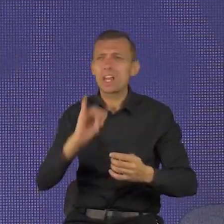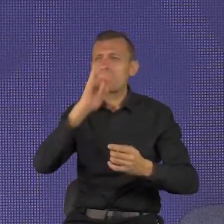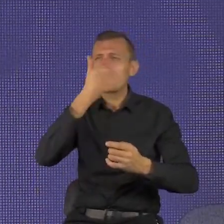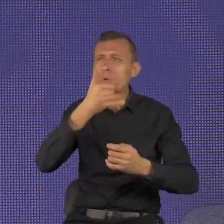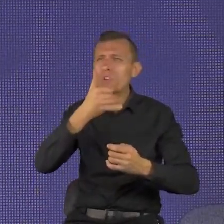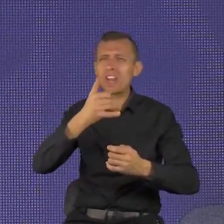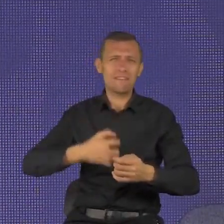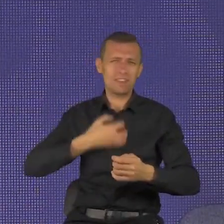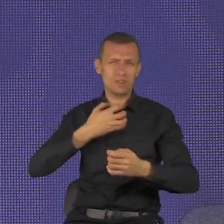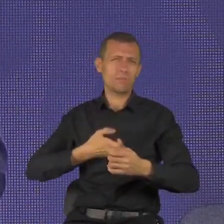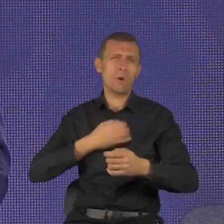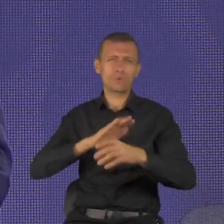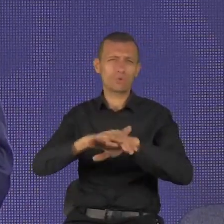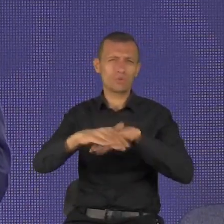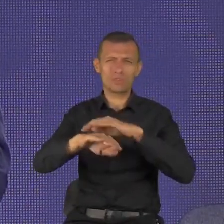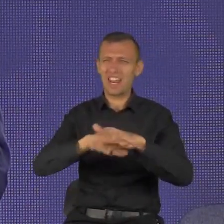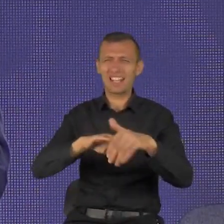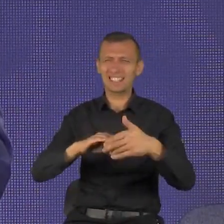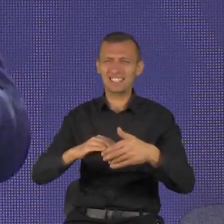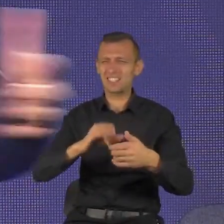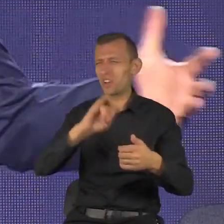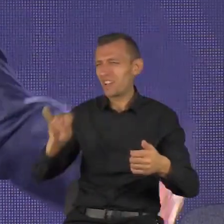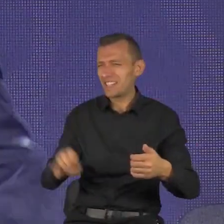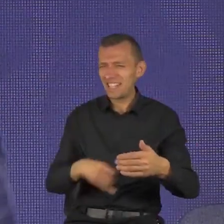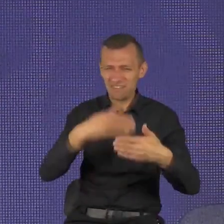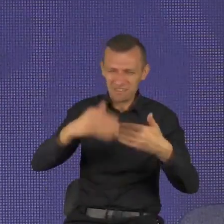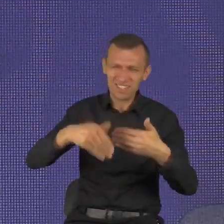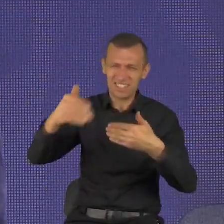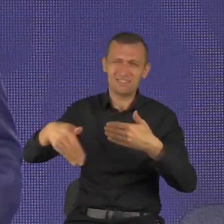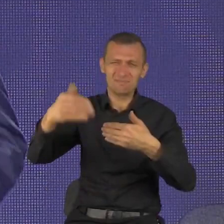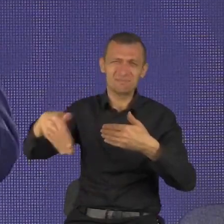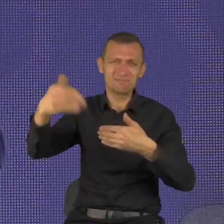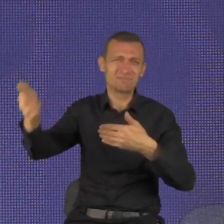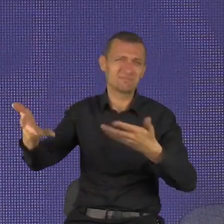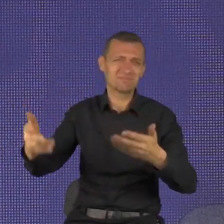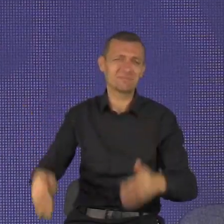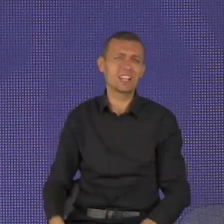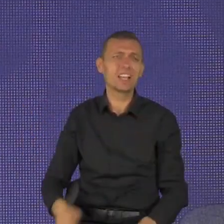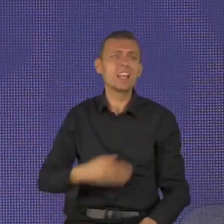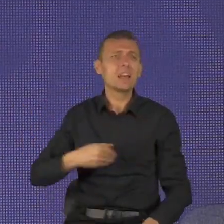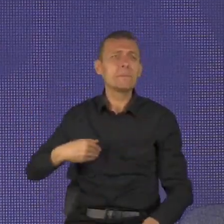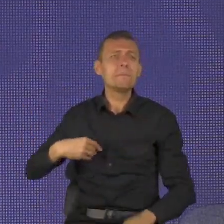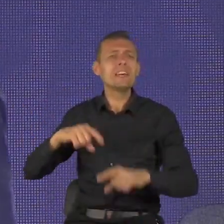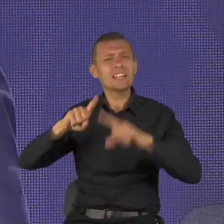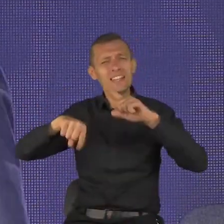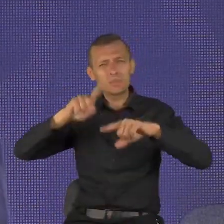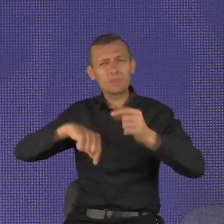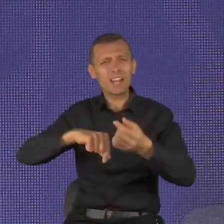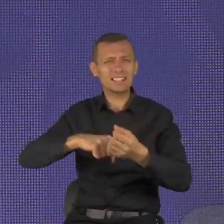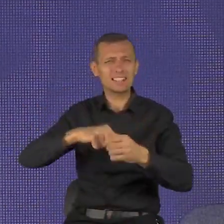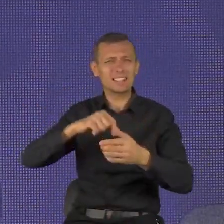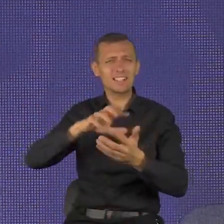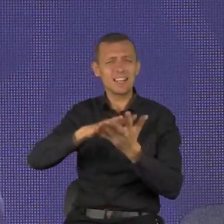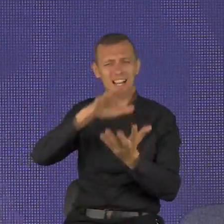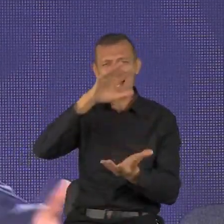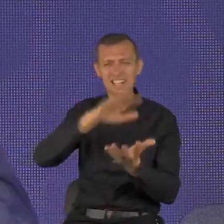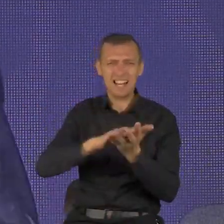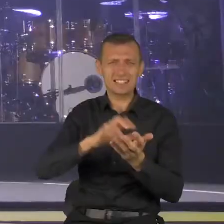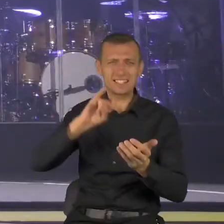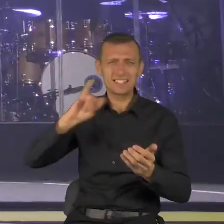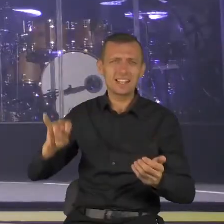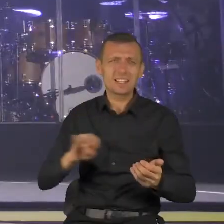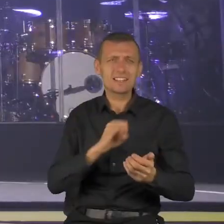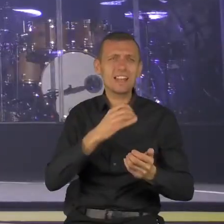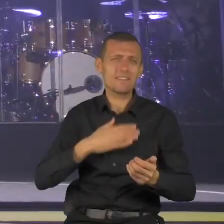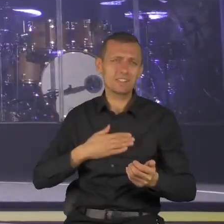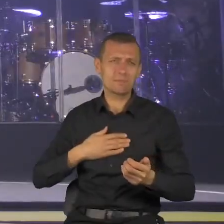Zawsze będzie coś niewłaściwego. Wiecie, taką mamy naturę, że zawsze jest coś niewłaściwego. Jak wracałem ze